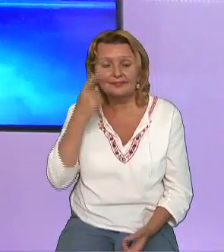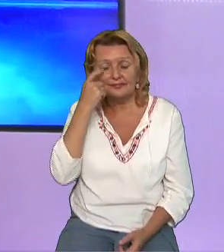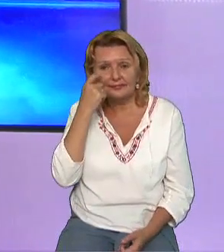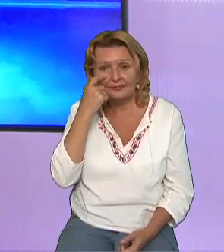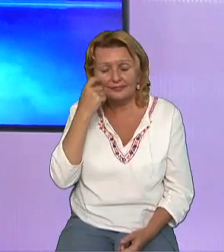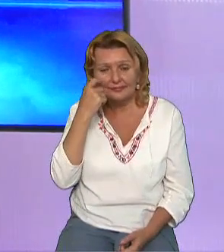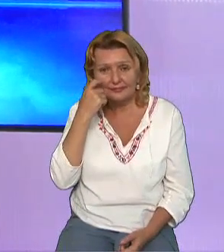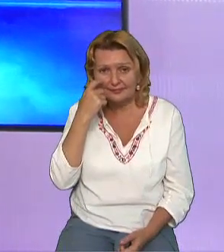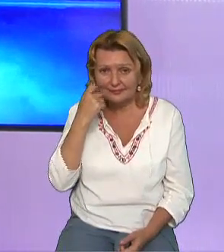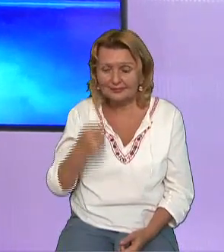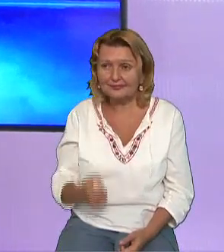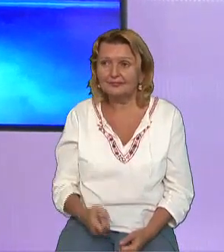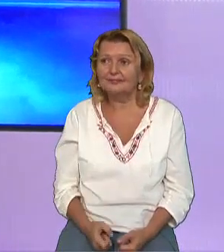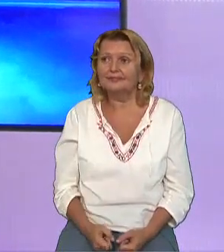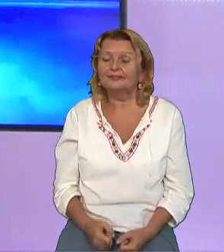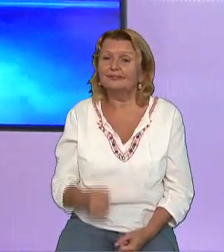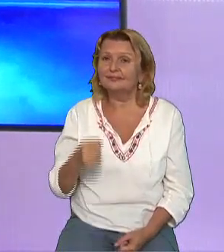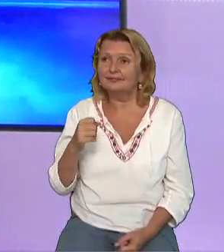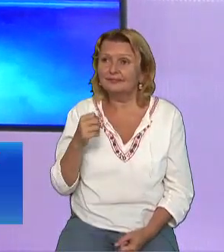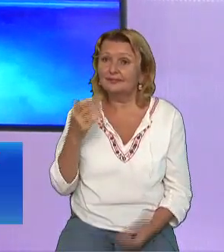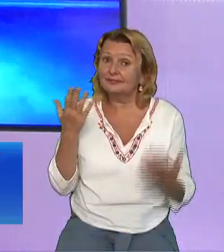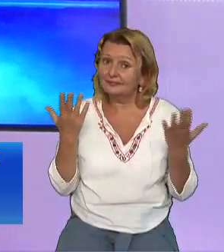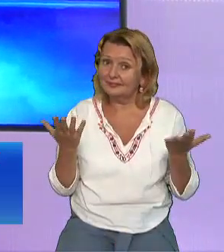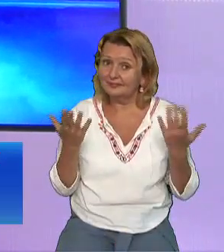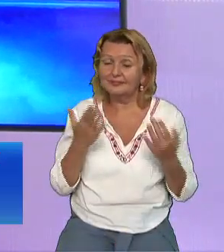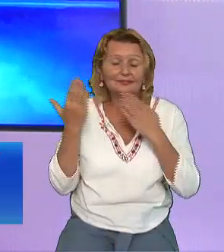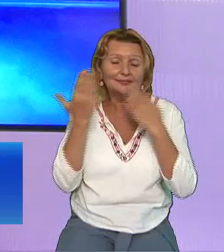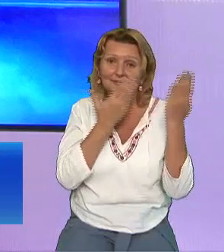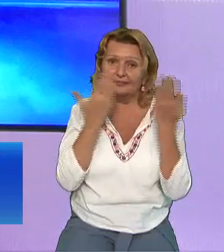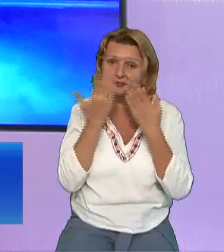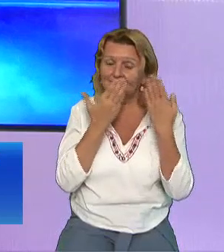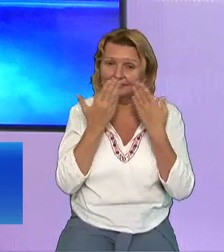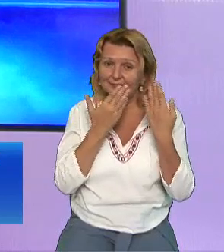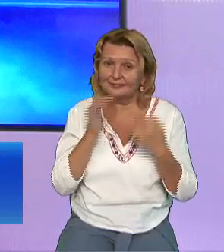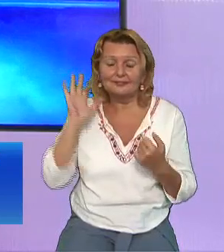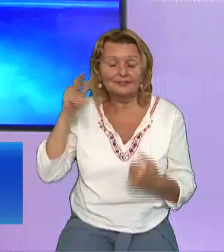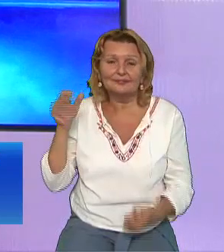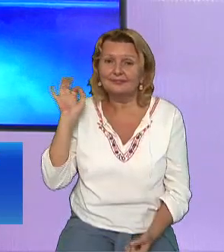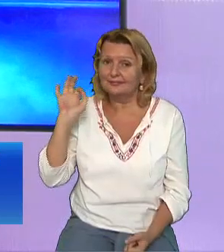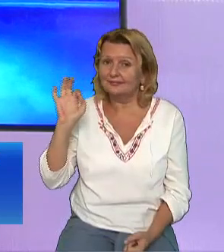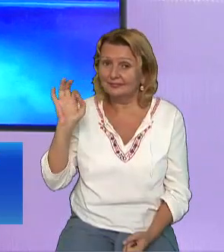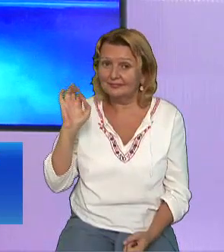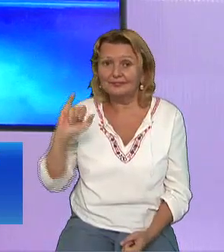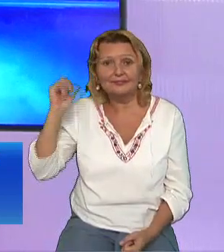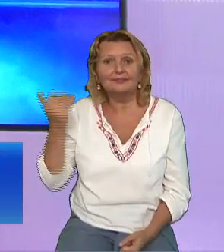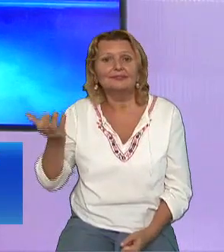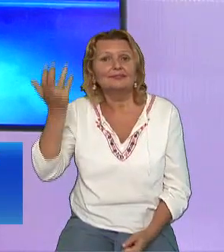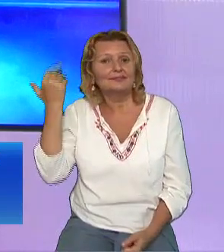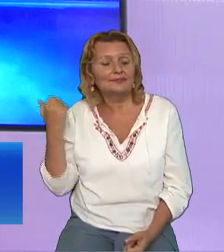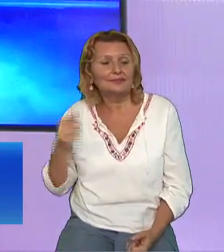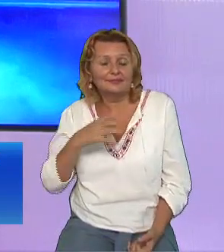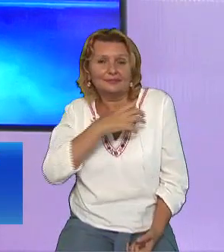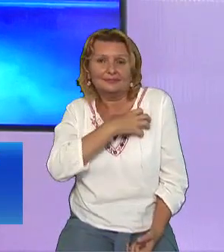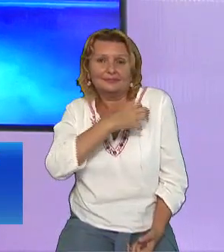Și să vedeți ce cărți v-am prezentat, Dacă le veți citi, va fi bine de dumneavoastră Și vă veți îmbogăți foarte mult din punct de vedere